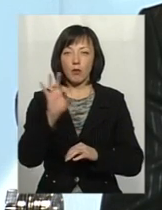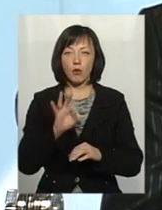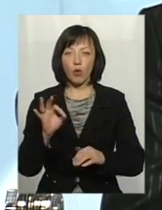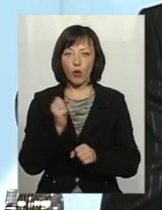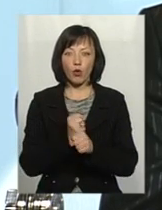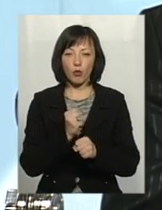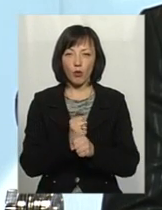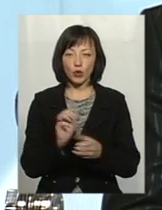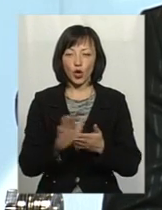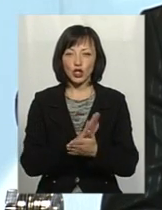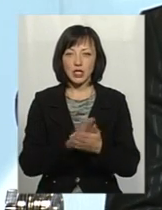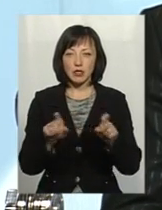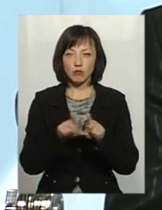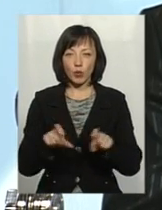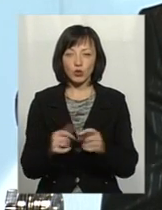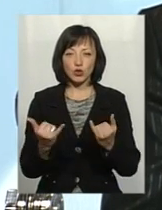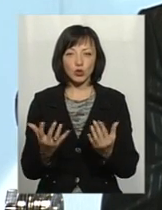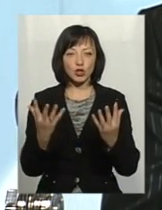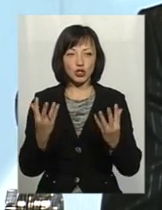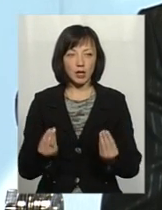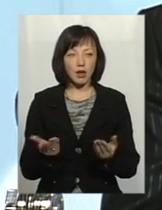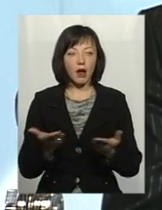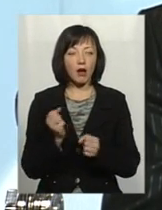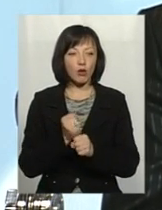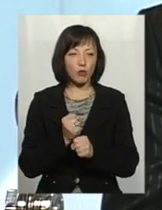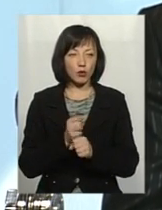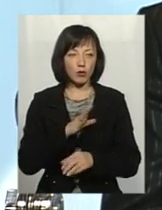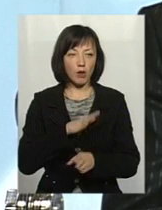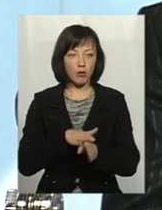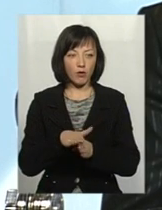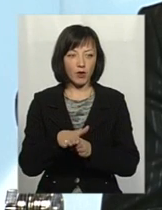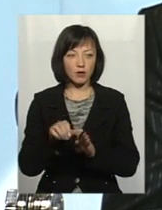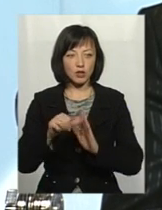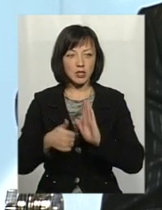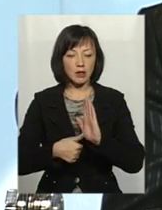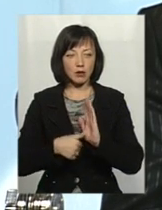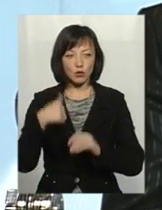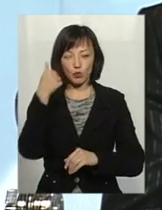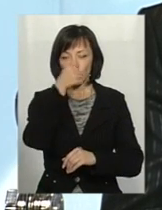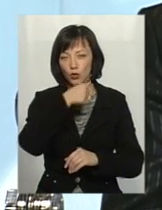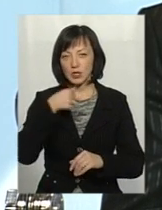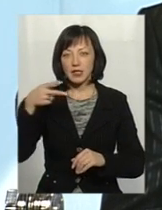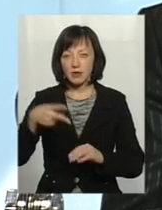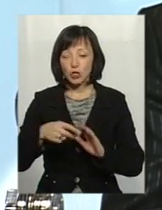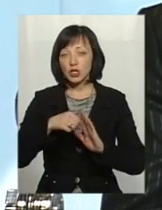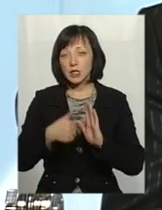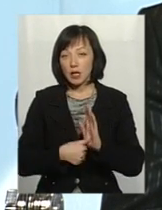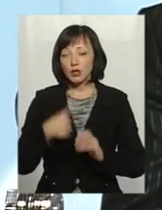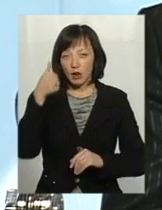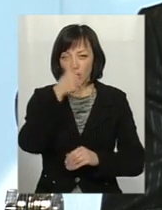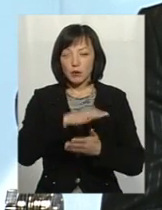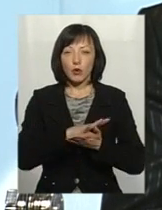сьогоднішній день і яка робота була проведена в 2016 році. В 2016 році